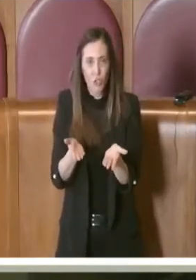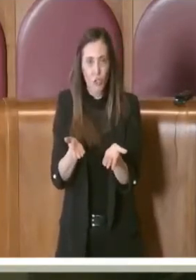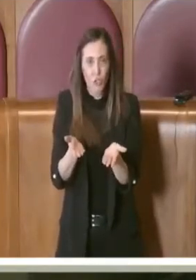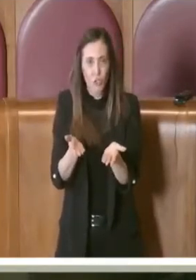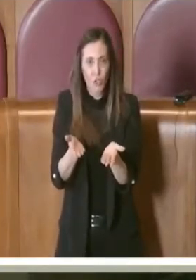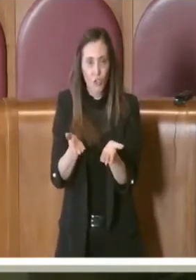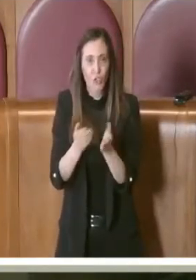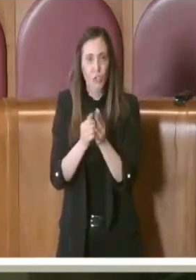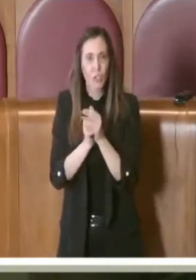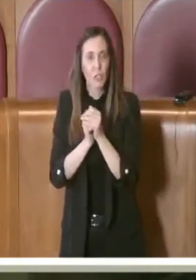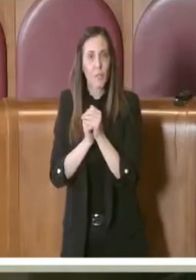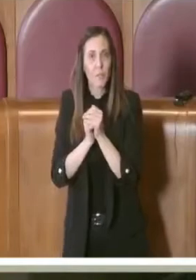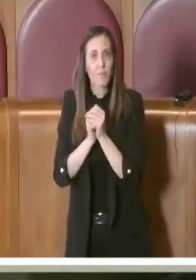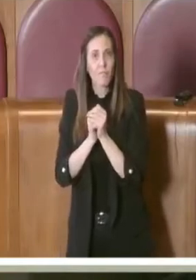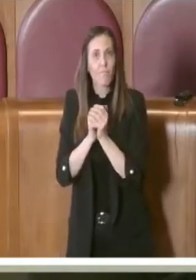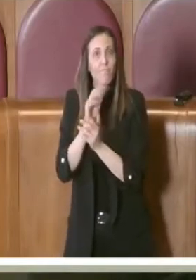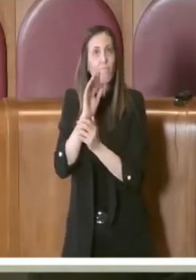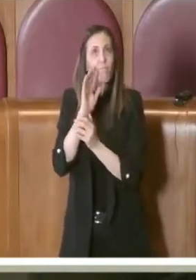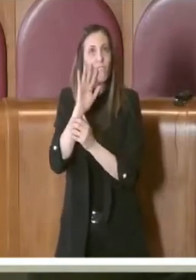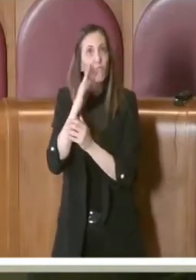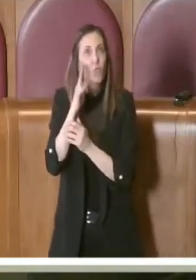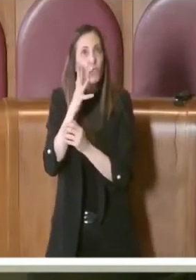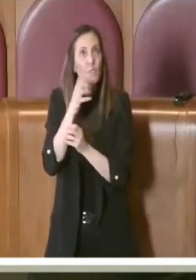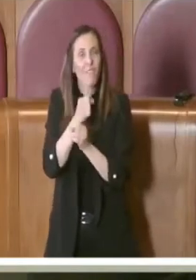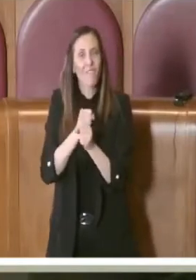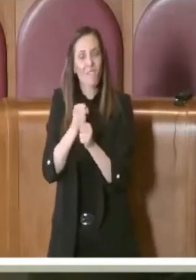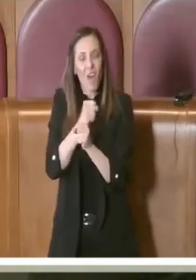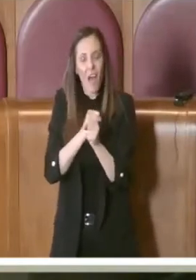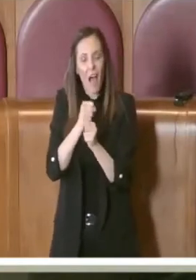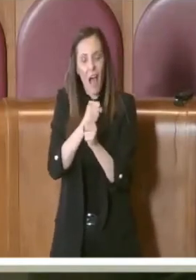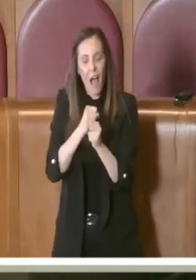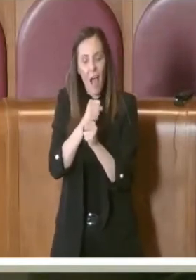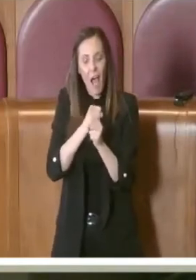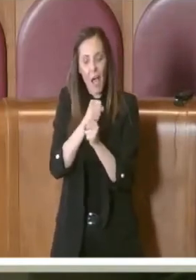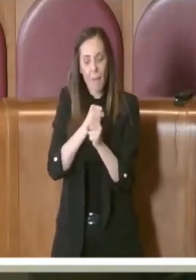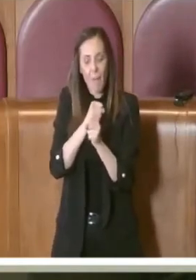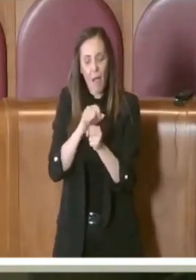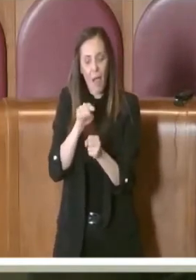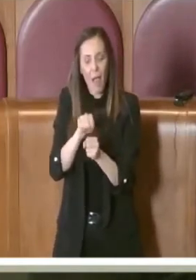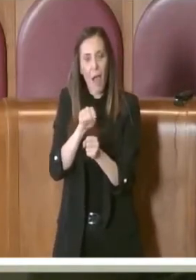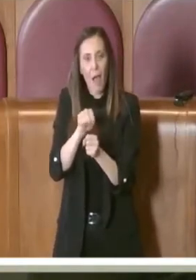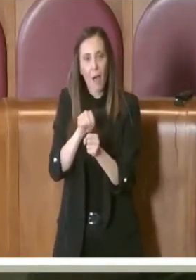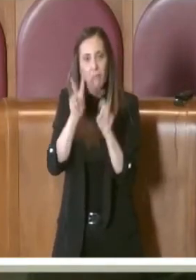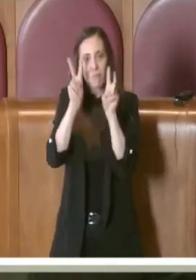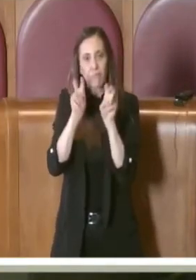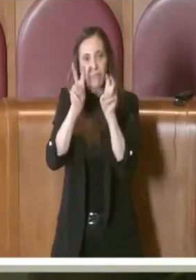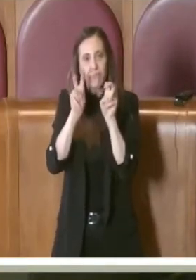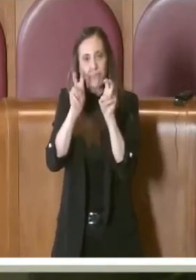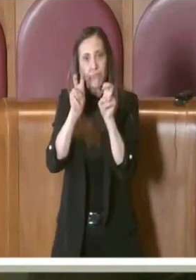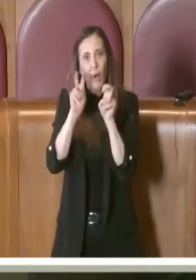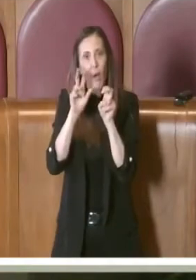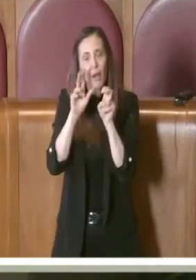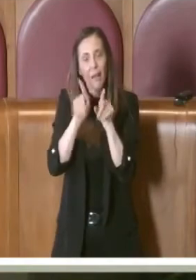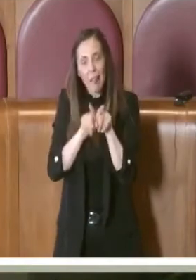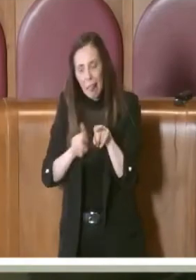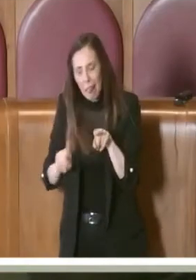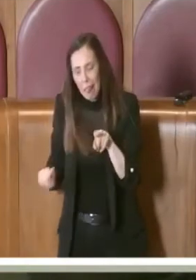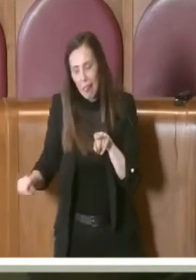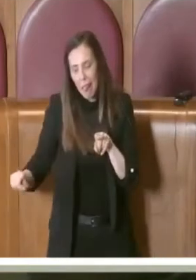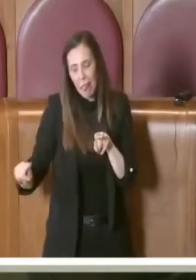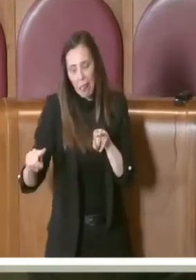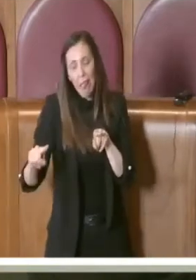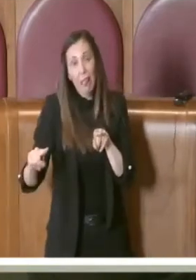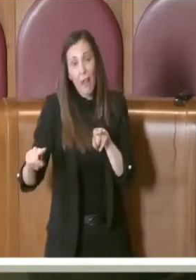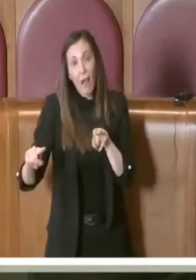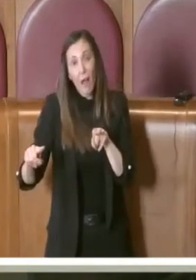forse quello di Farmacup è quello che ha unito di più quest'Aula trasversalmente tutte le forze